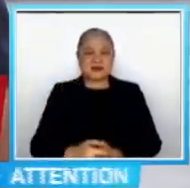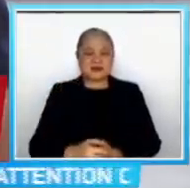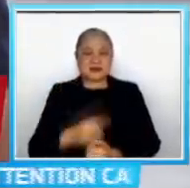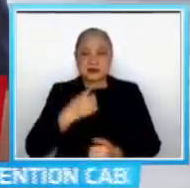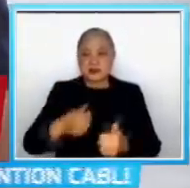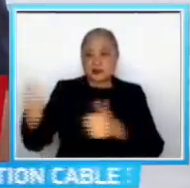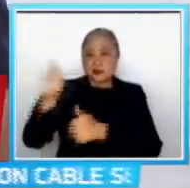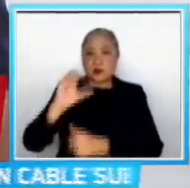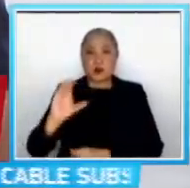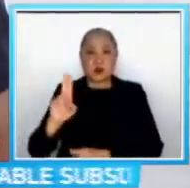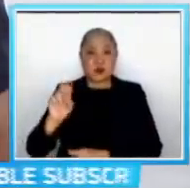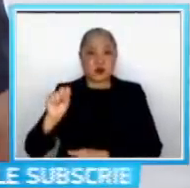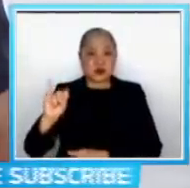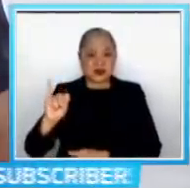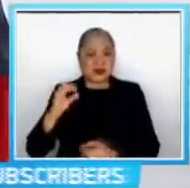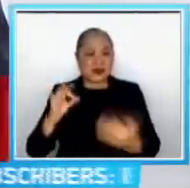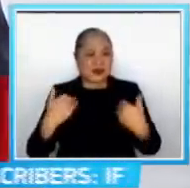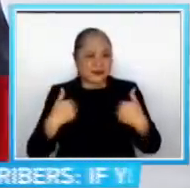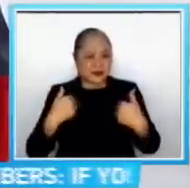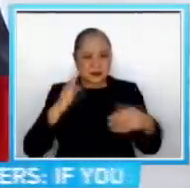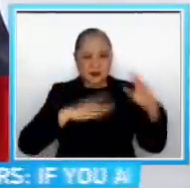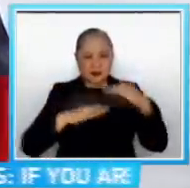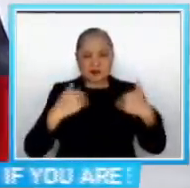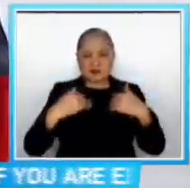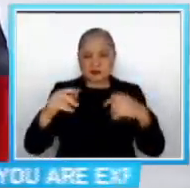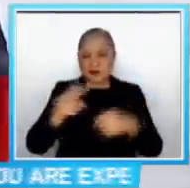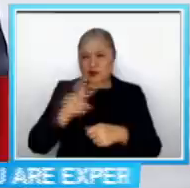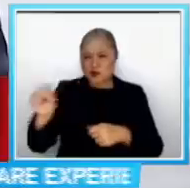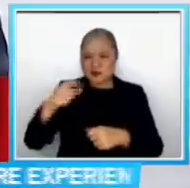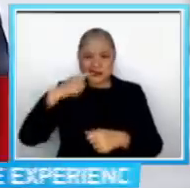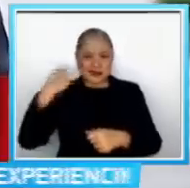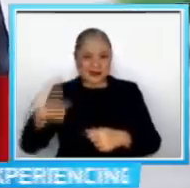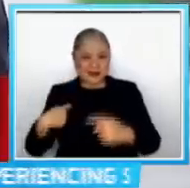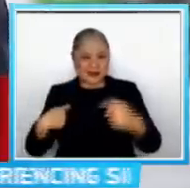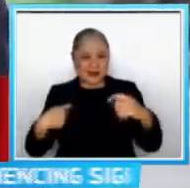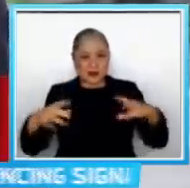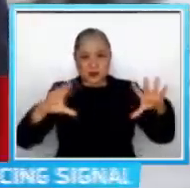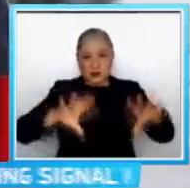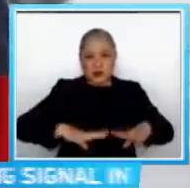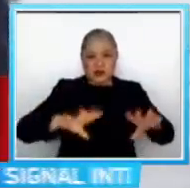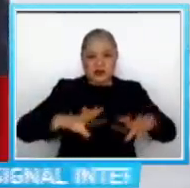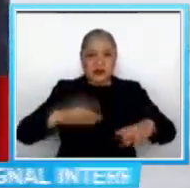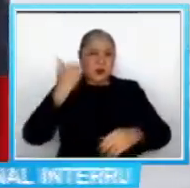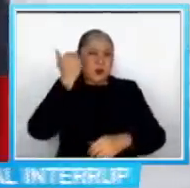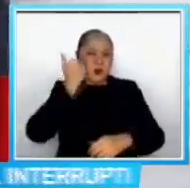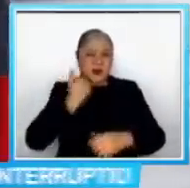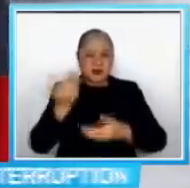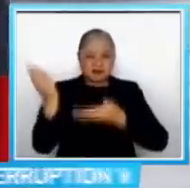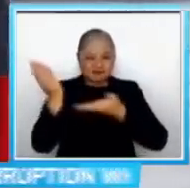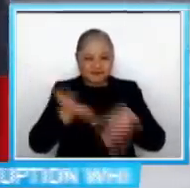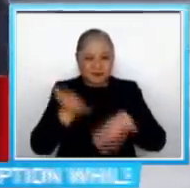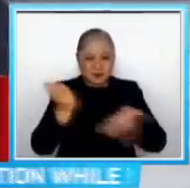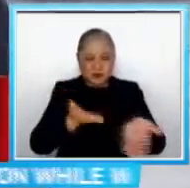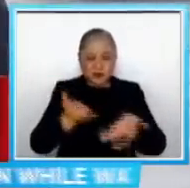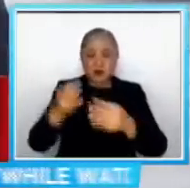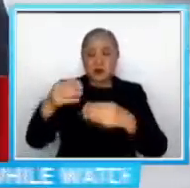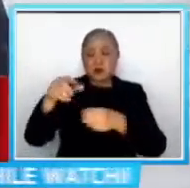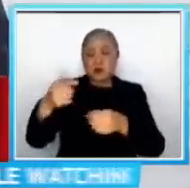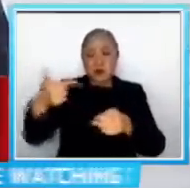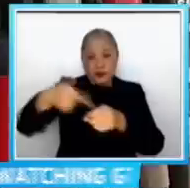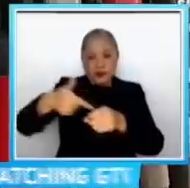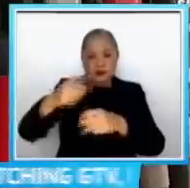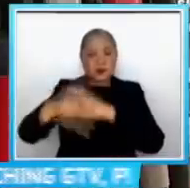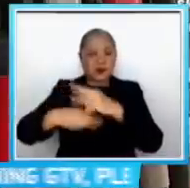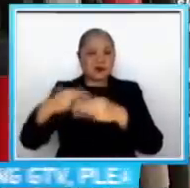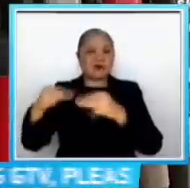Hanggat may problema pa rin daw sa pagitan ng Ukraine at Russia At kulang pa rin ang supply ng langis sa world market Hindi pa tapos ang